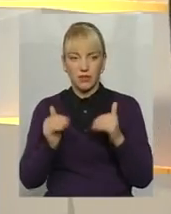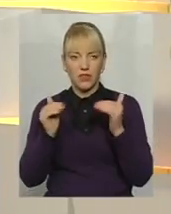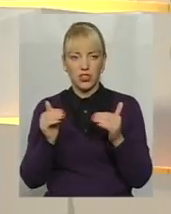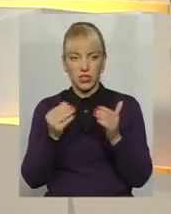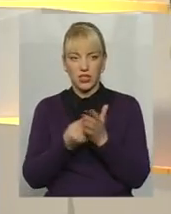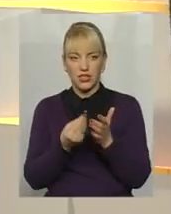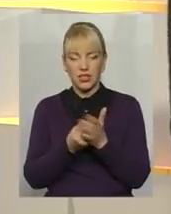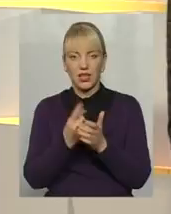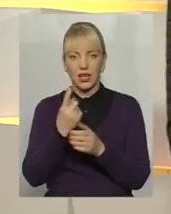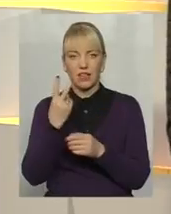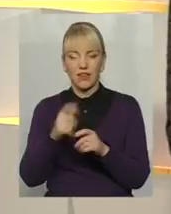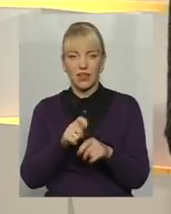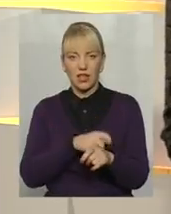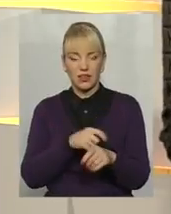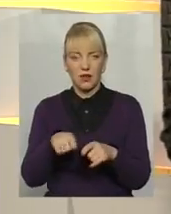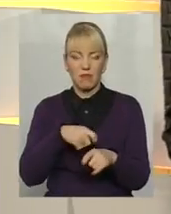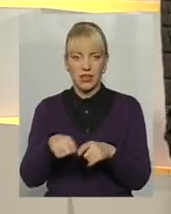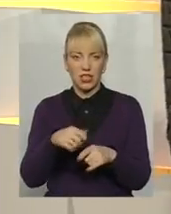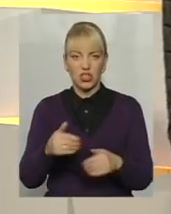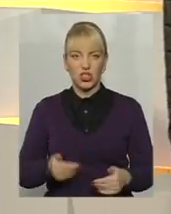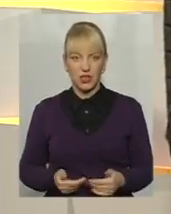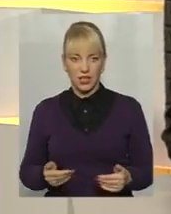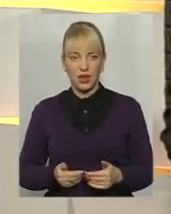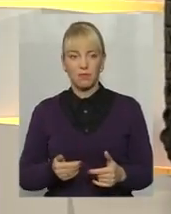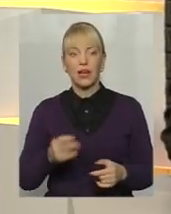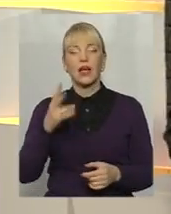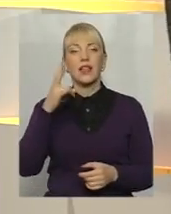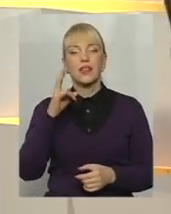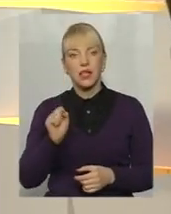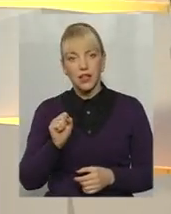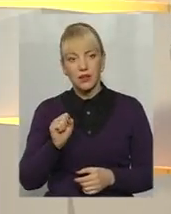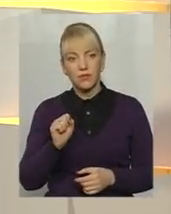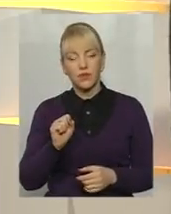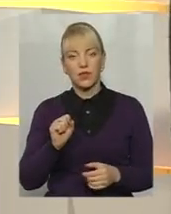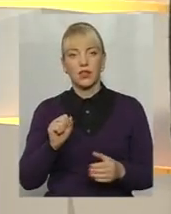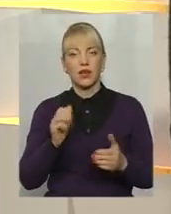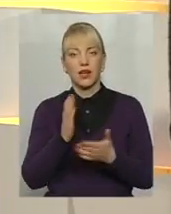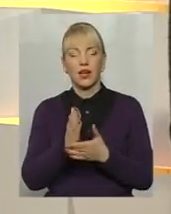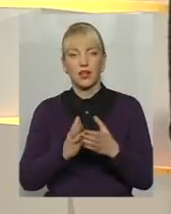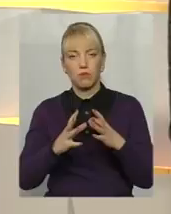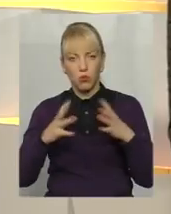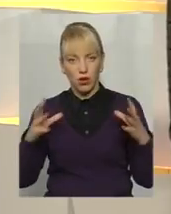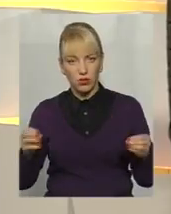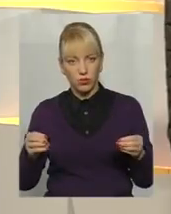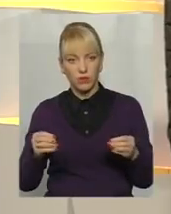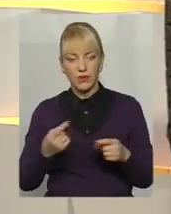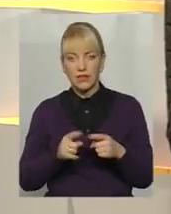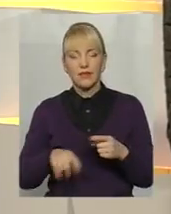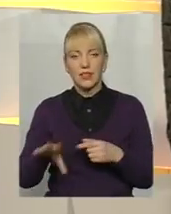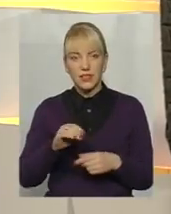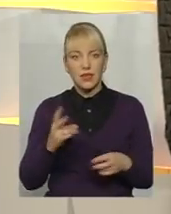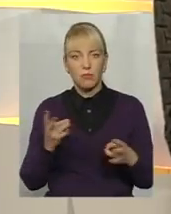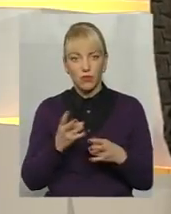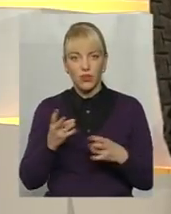ціни на квадратний метр житла, на буханку хліба. Це все ж має